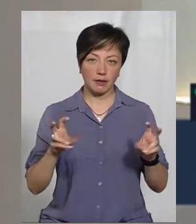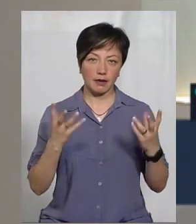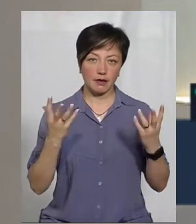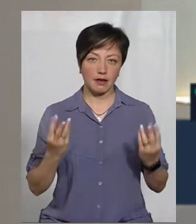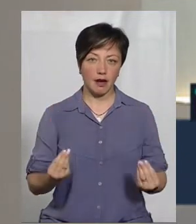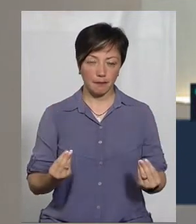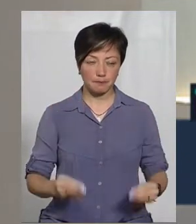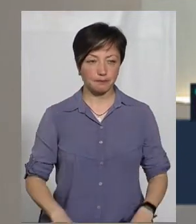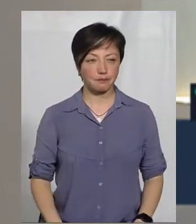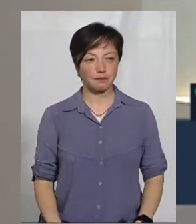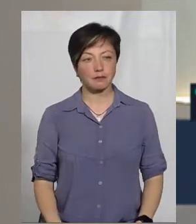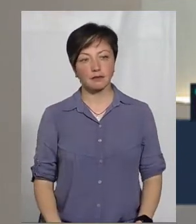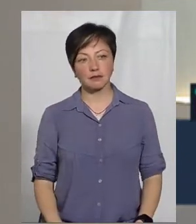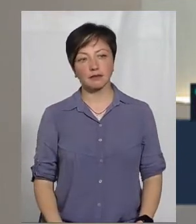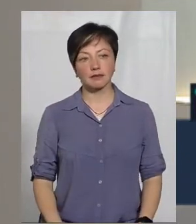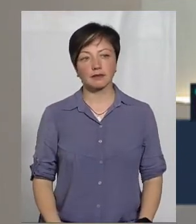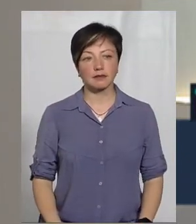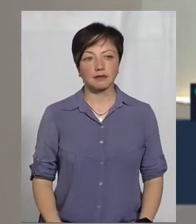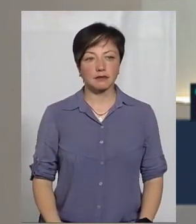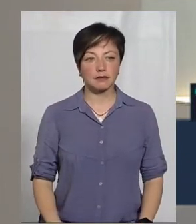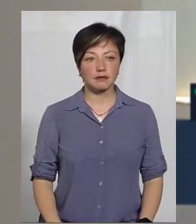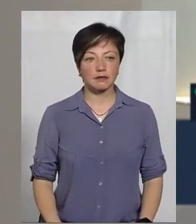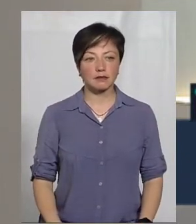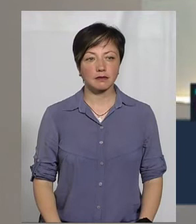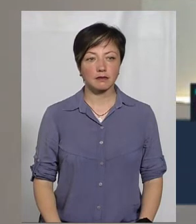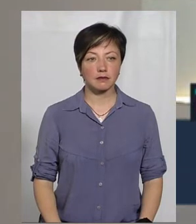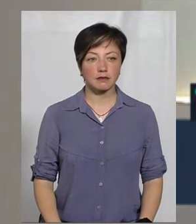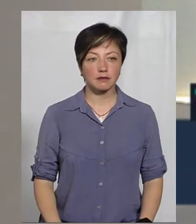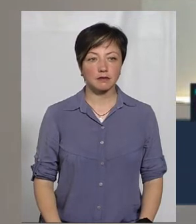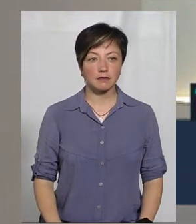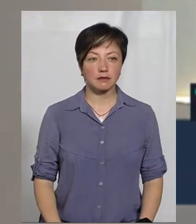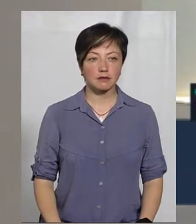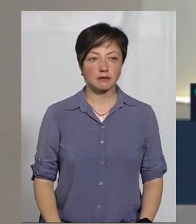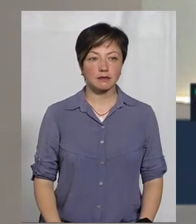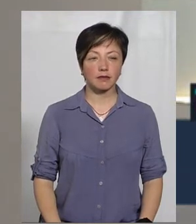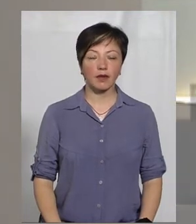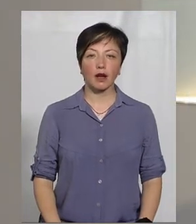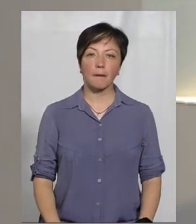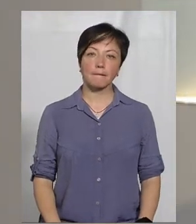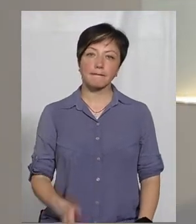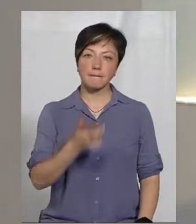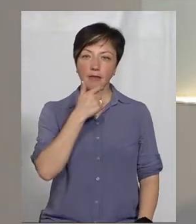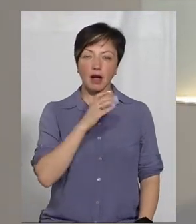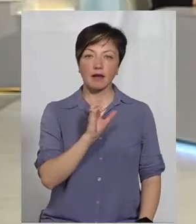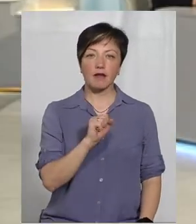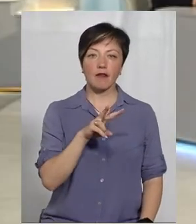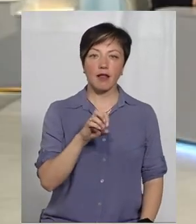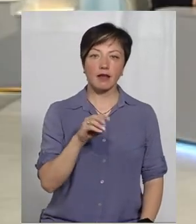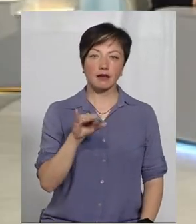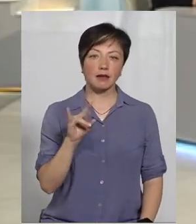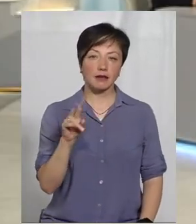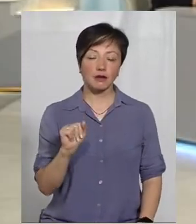у соціальній мережі Facebook на сторінці ЮАПоділля. Пані Валентино, чому так